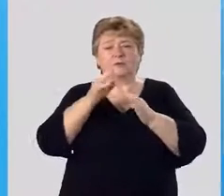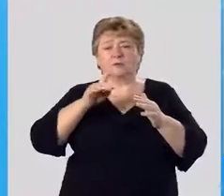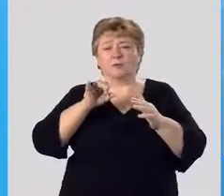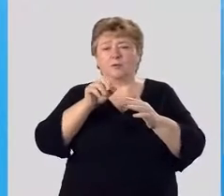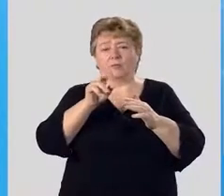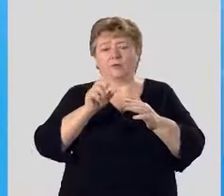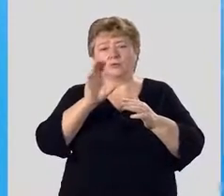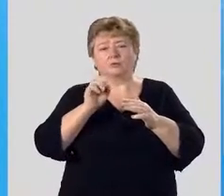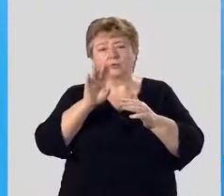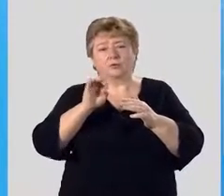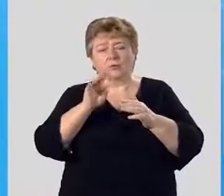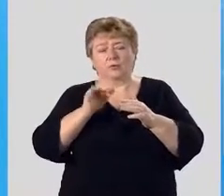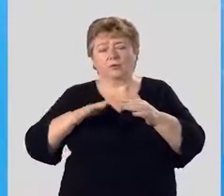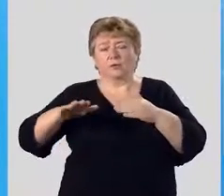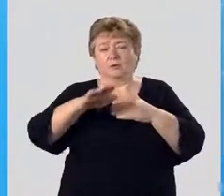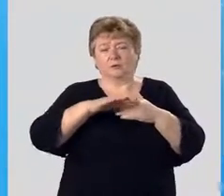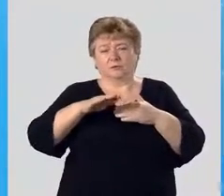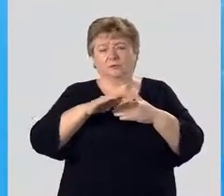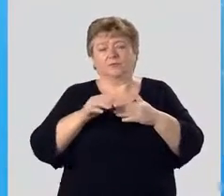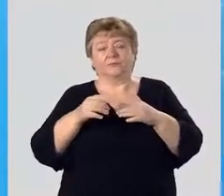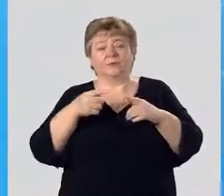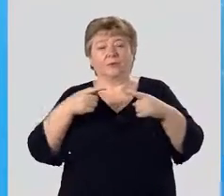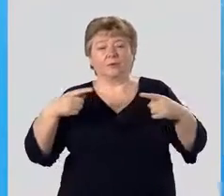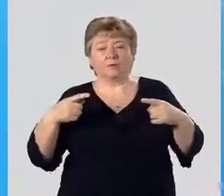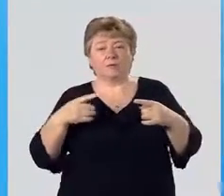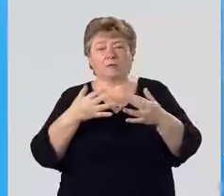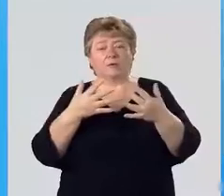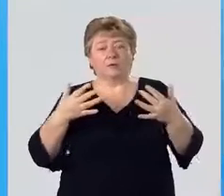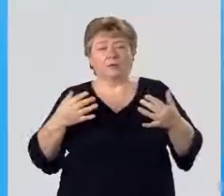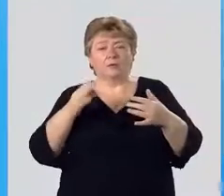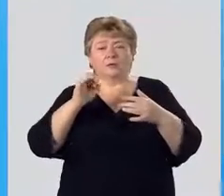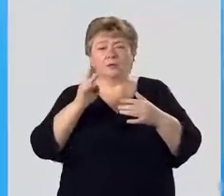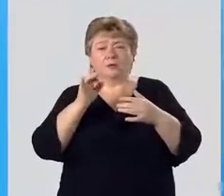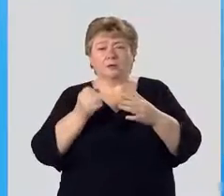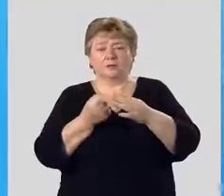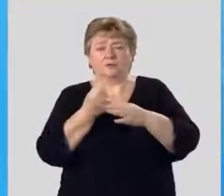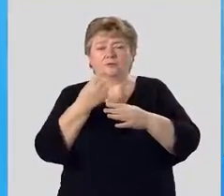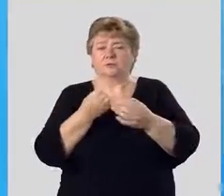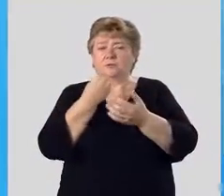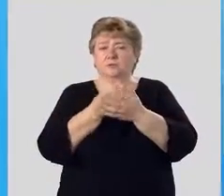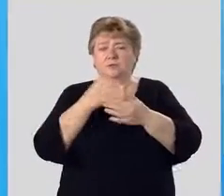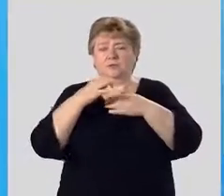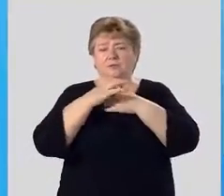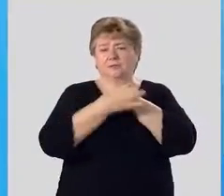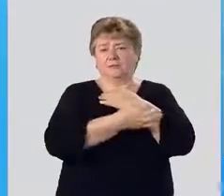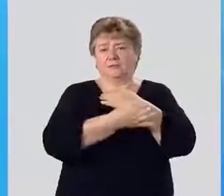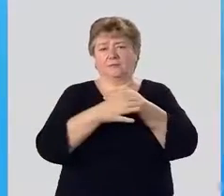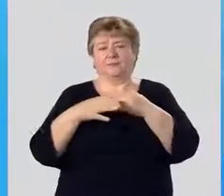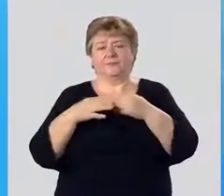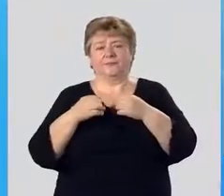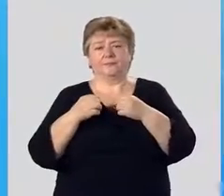тропической и субтропической зоне. Некоторые виды жакаранда являются источником довольно ценной древесины.